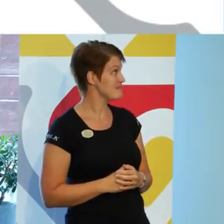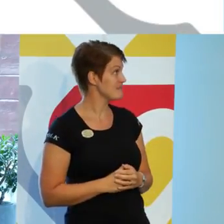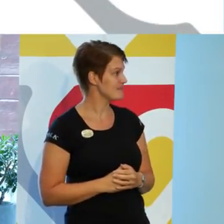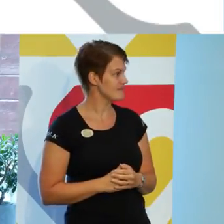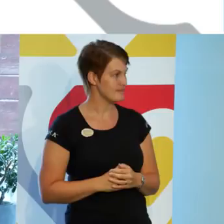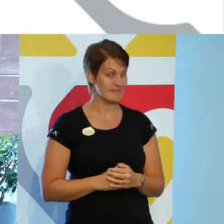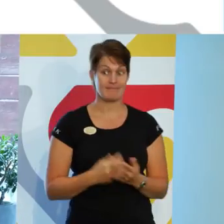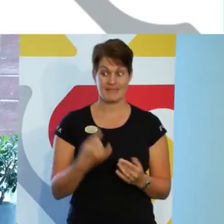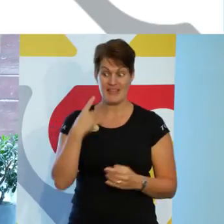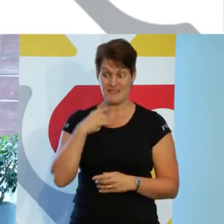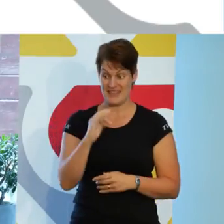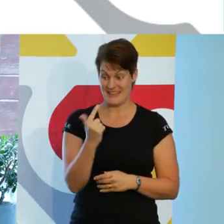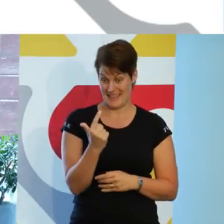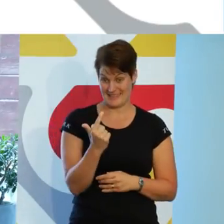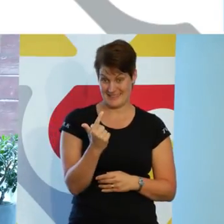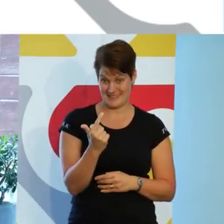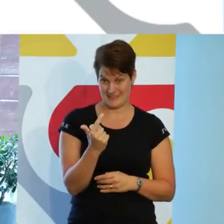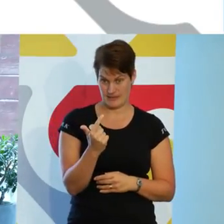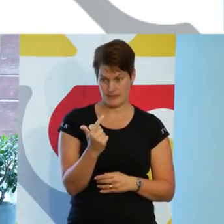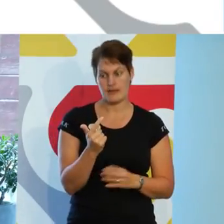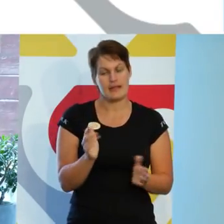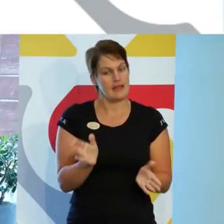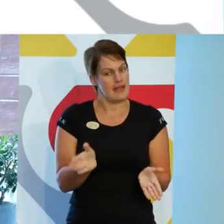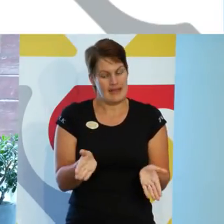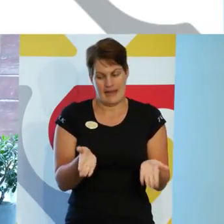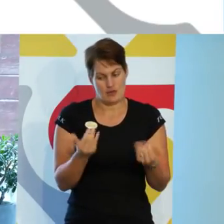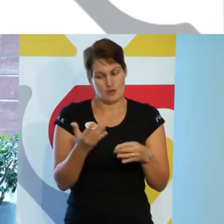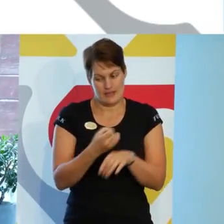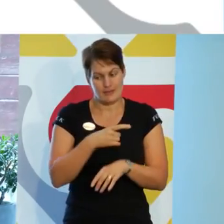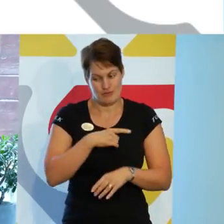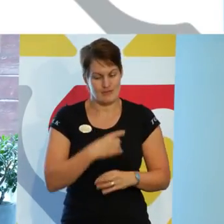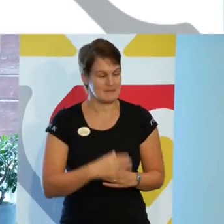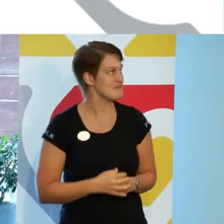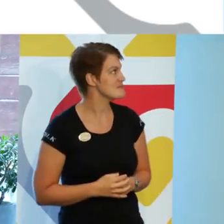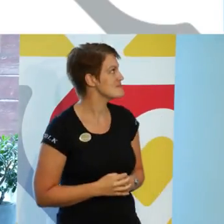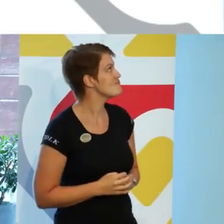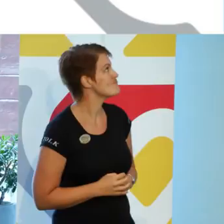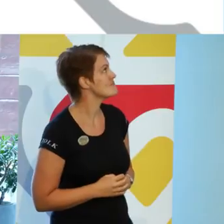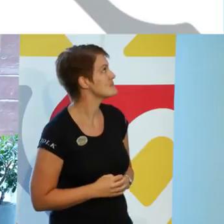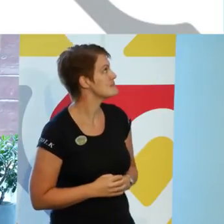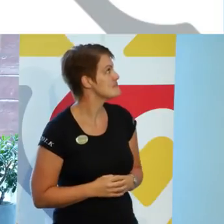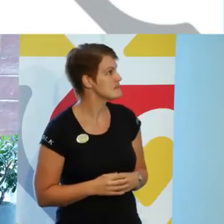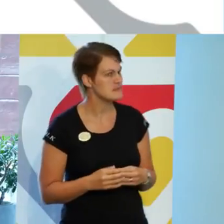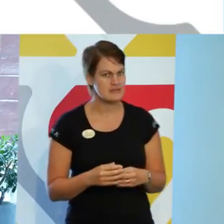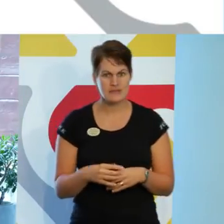vithetsnormen. Som är väldigt lätt att spåra. Så kan vi titta på vad